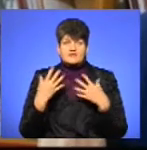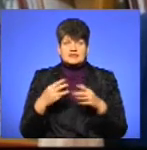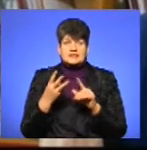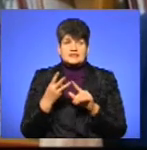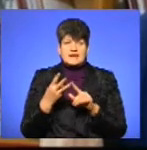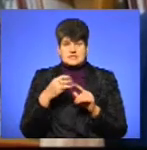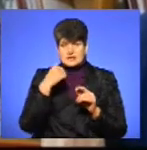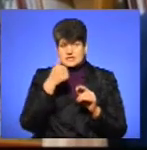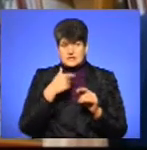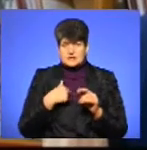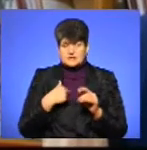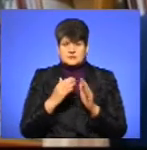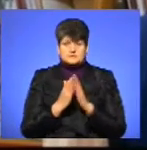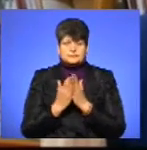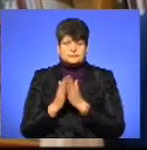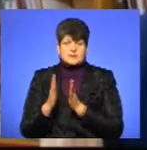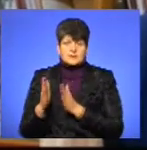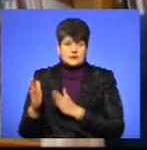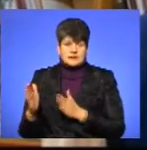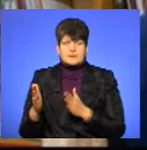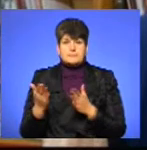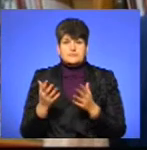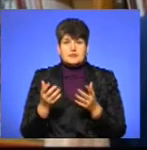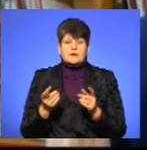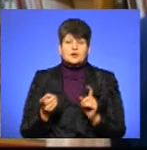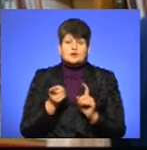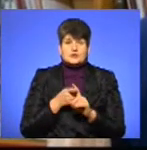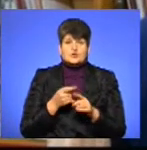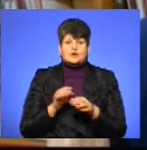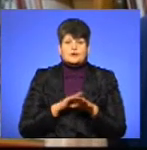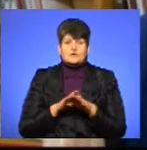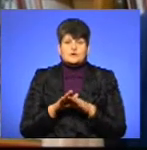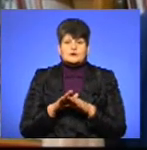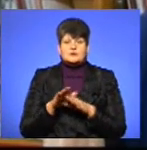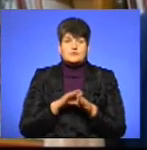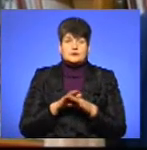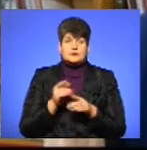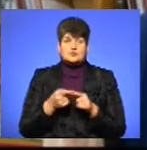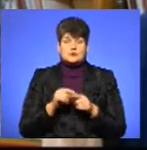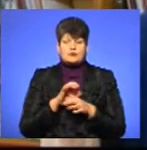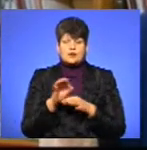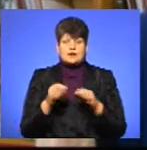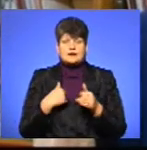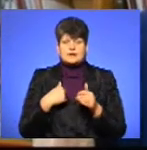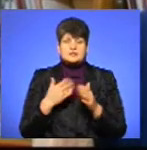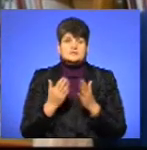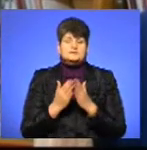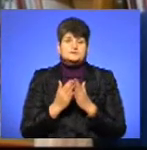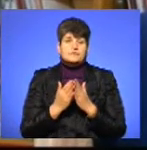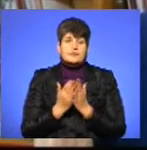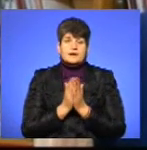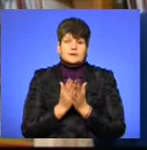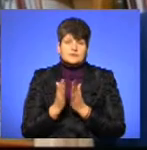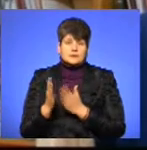наша книгозбірня на базі відділу міського абонементу долучилась до реалізації цього проєкту, наша книгозбірня є своєрідним